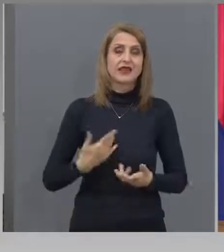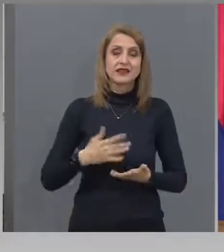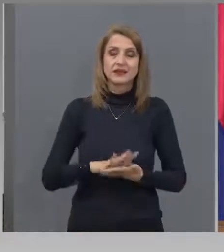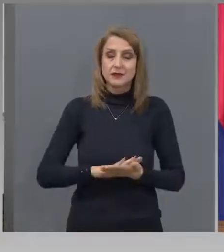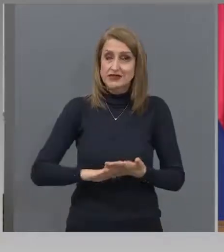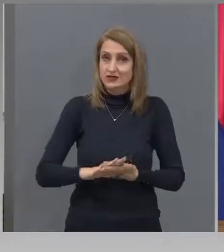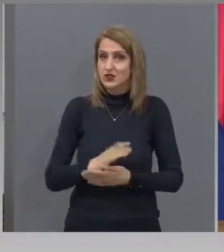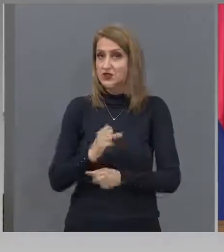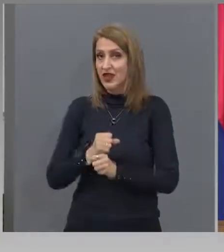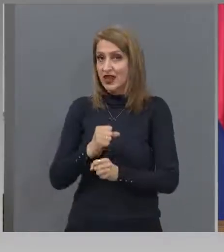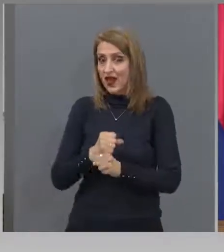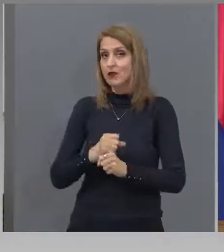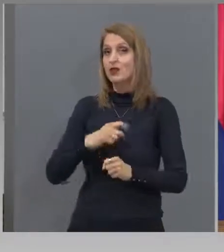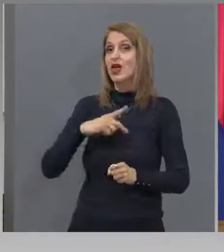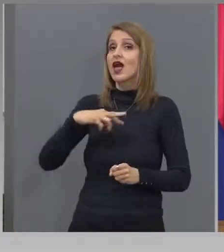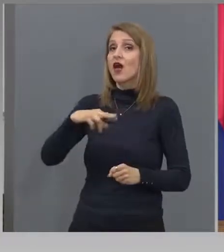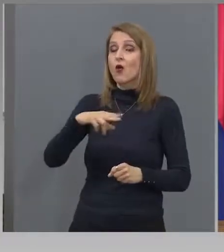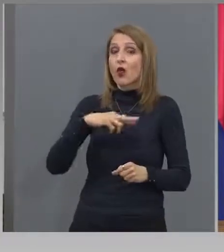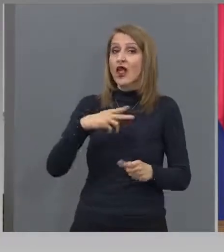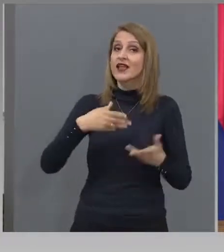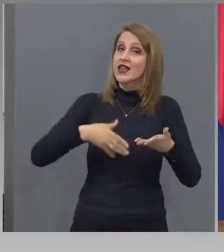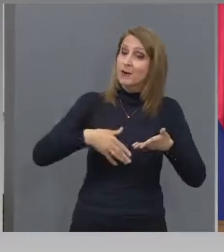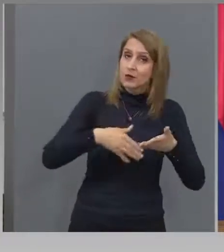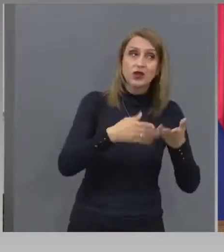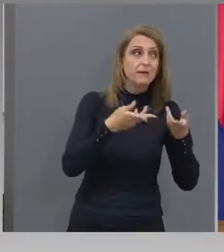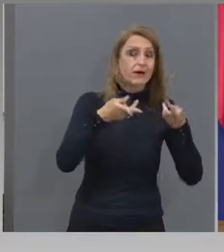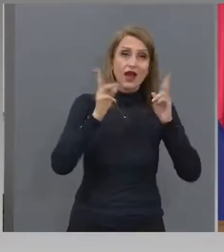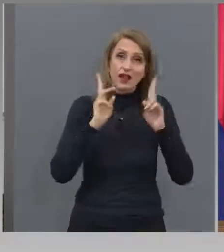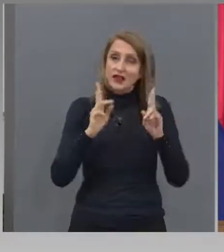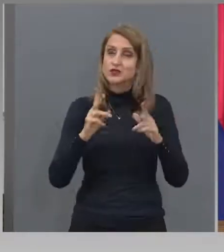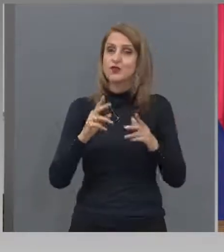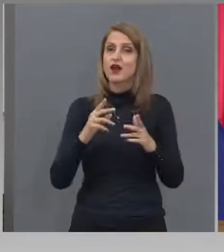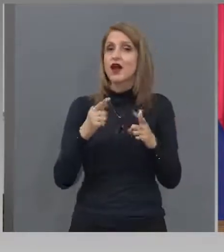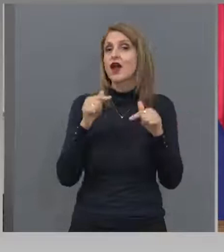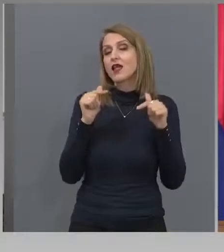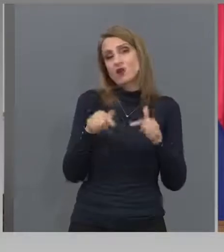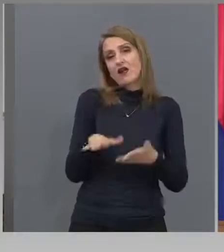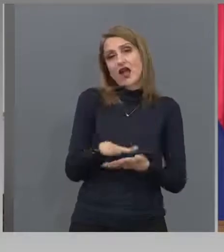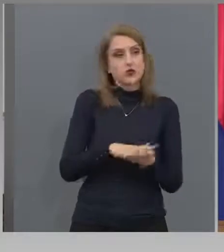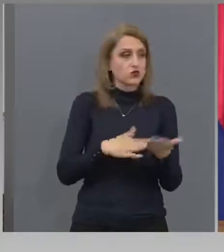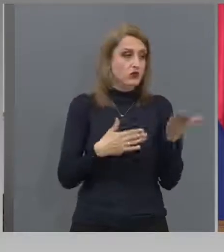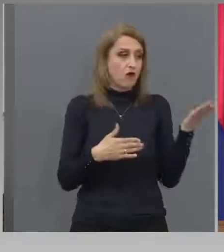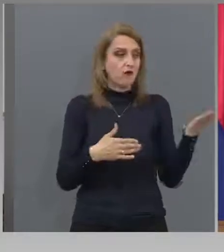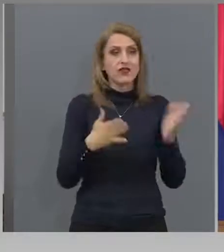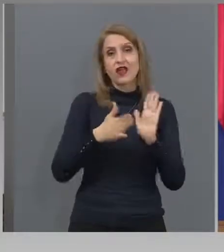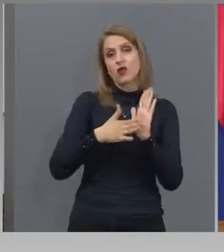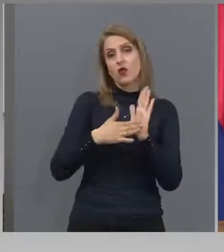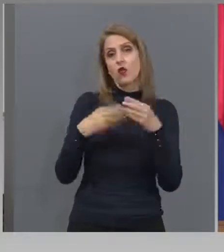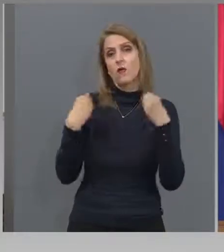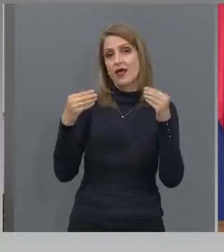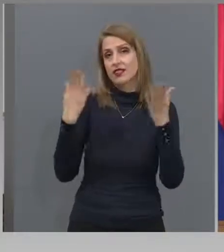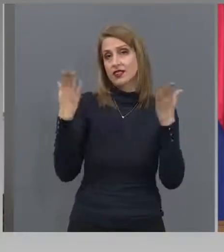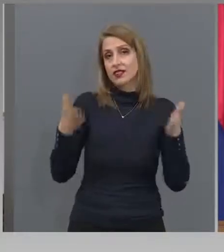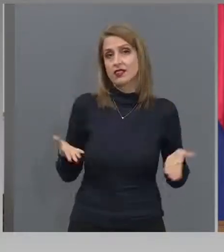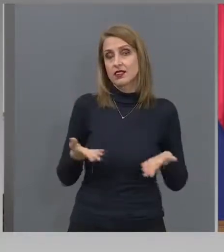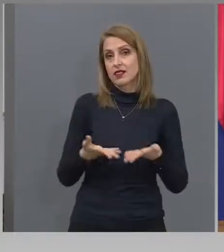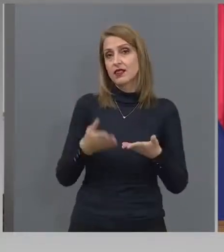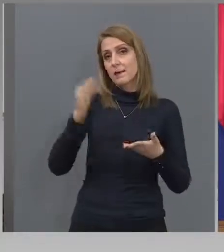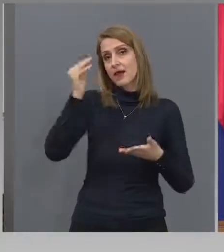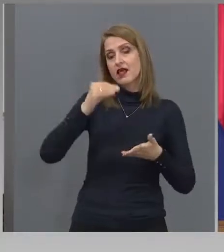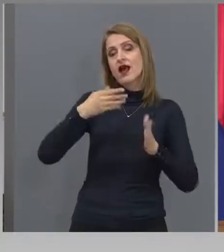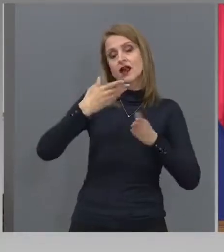работата, колегите я подкрепиха, гласуваха я и това е основният документ, по който България ще работи за напред.